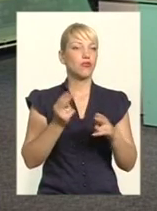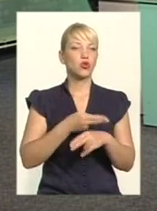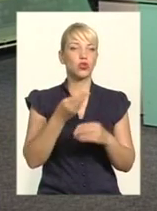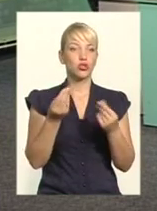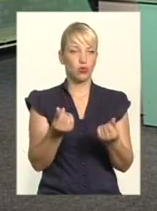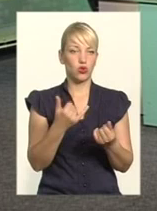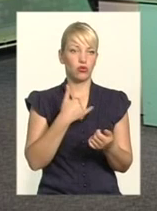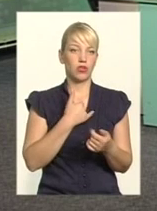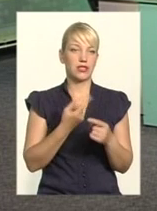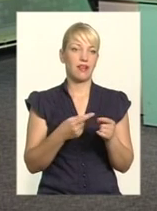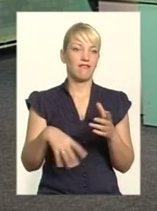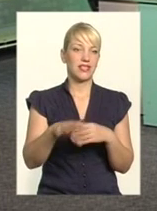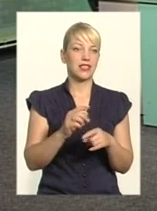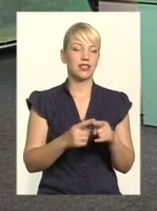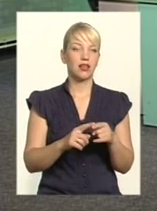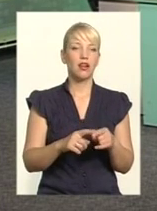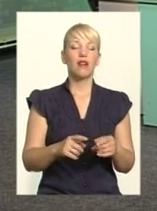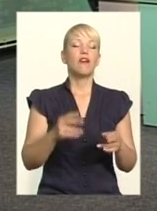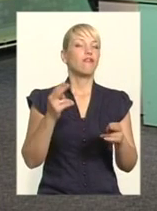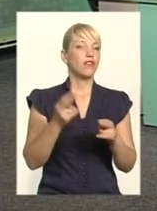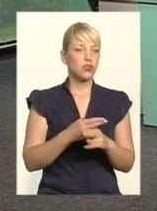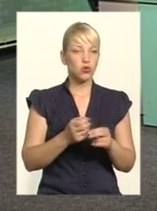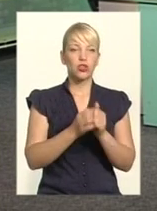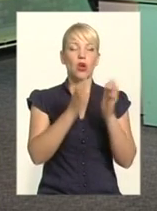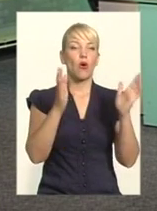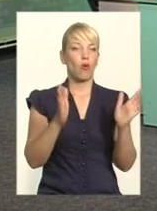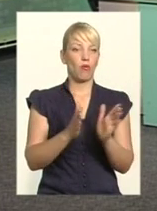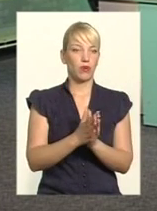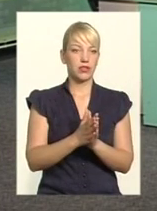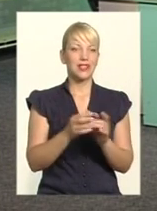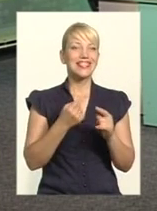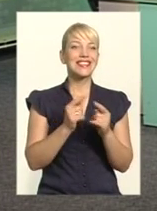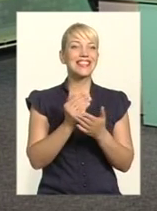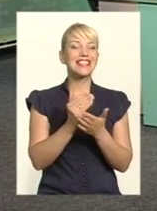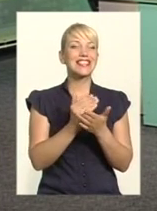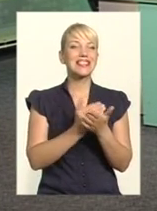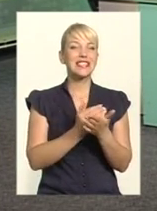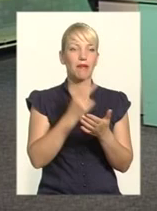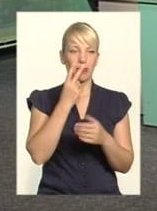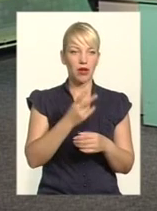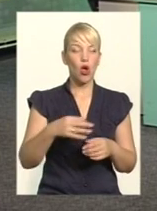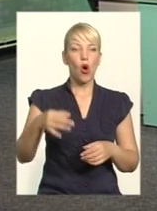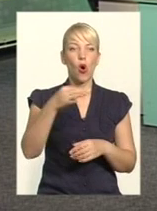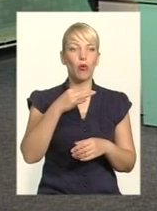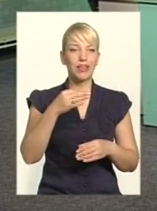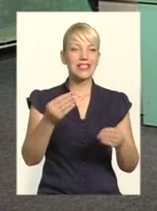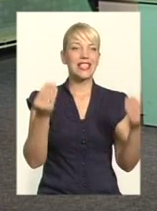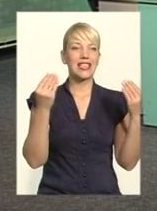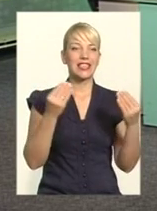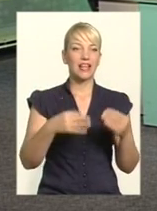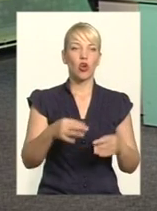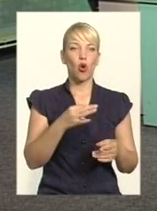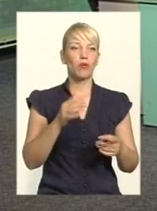відсутність… Відсутність цілий комплекс речей. Відсутні, перше, бачення, системне бачення. Обласна еліта, обласна рада має